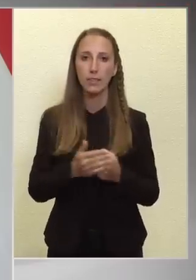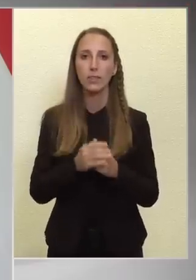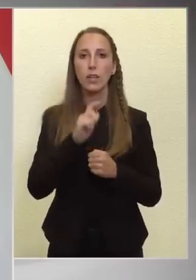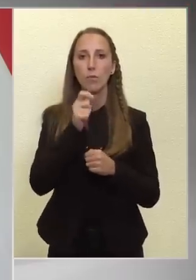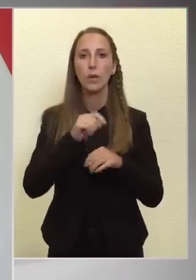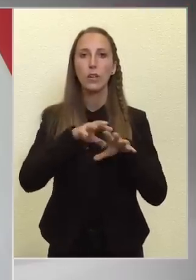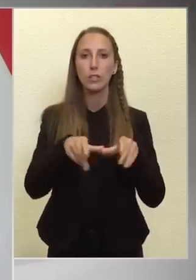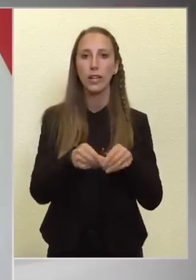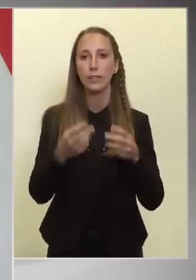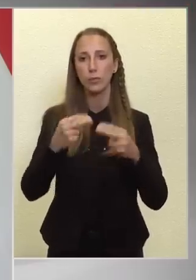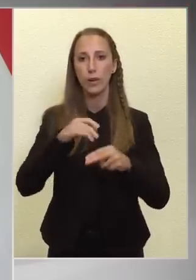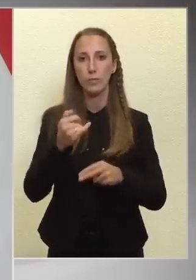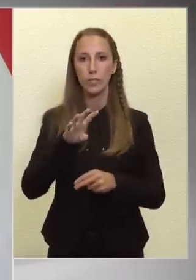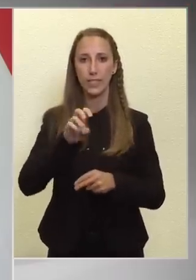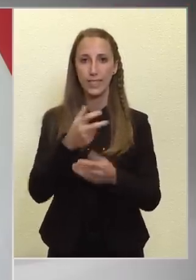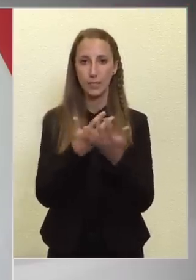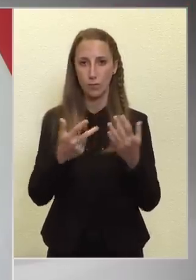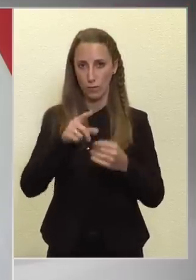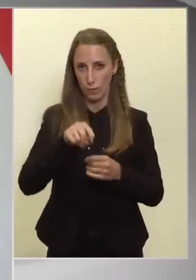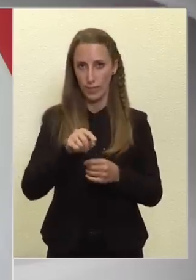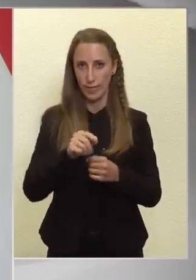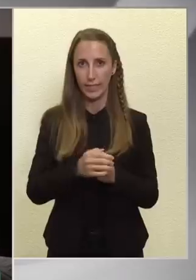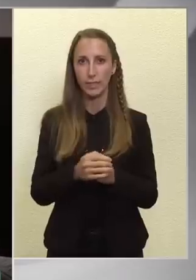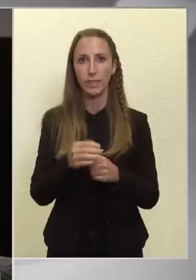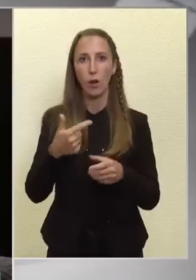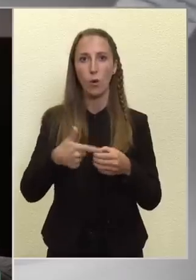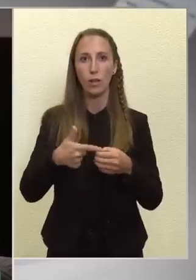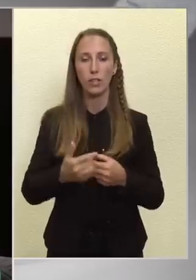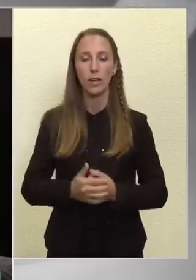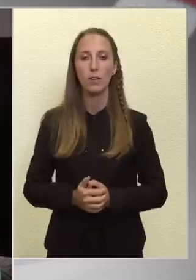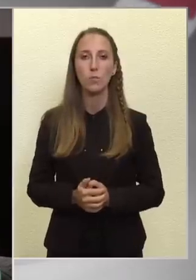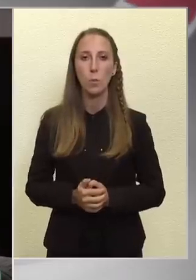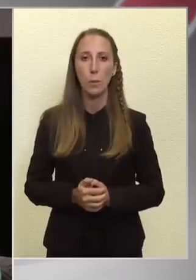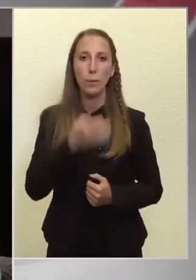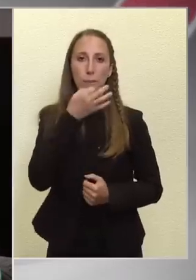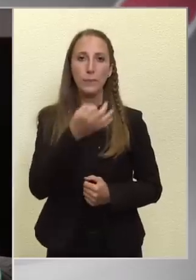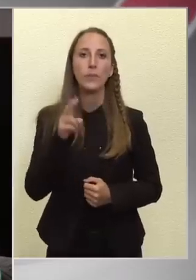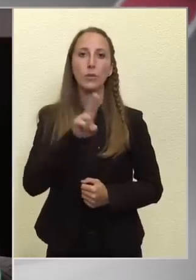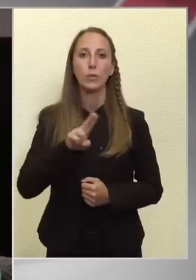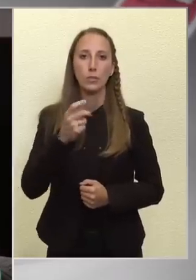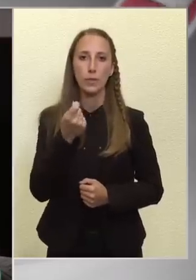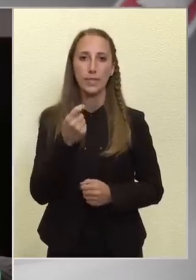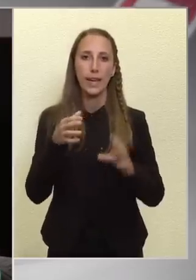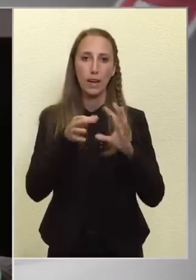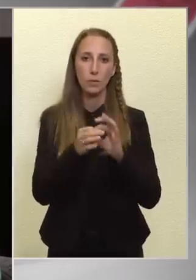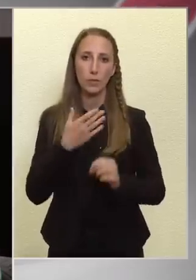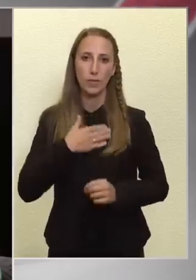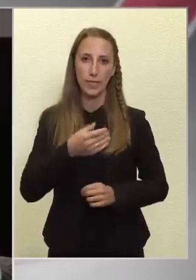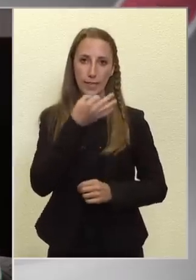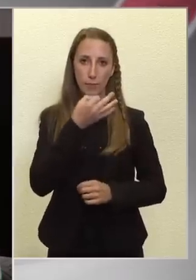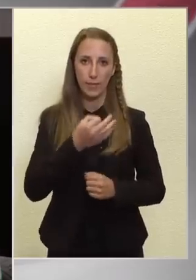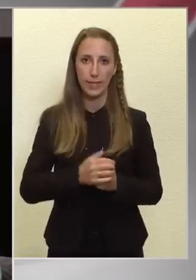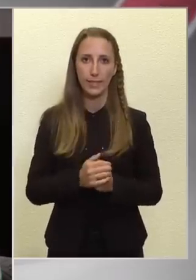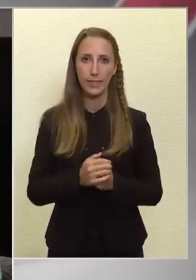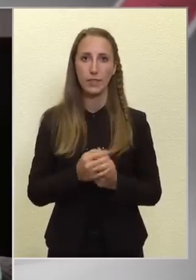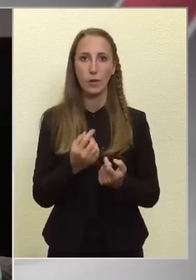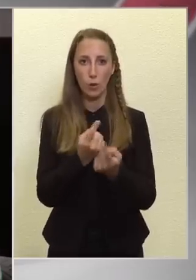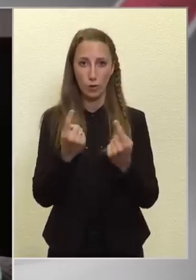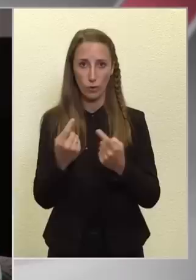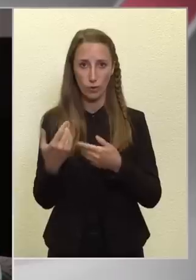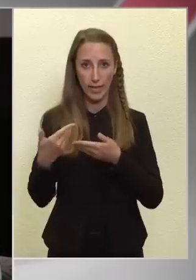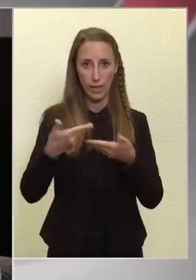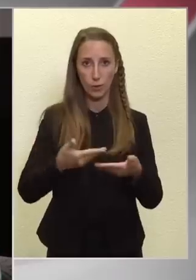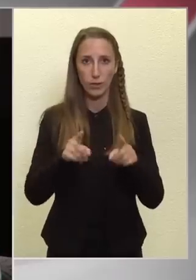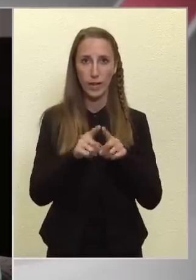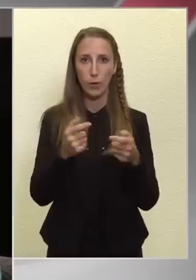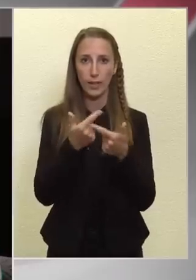családok továbbra is 480 forintért tankolhassanak. Az uniós pénzekkel kapcsolatban szeretném kérdezni, hogy Önökhöz eljutott-e